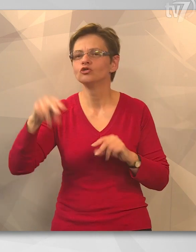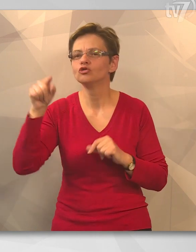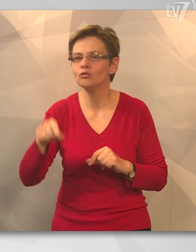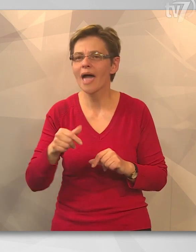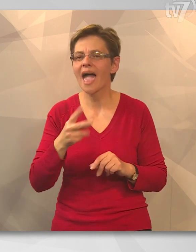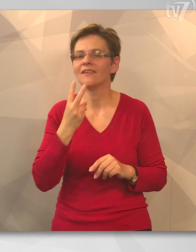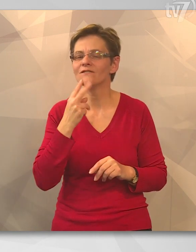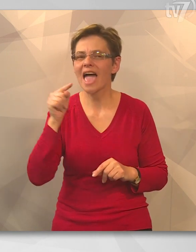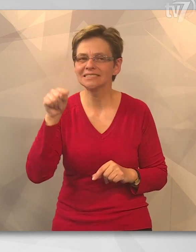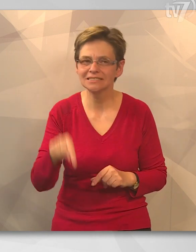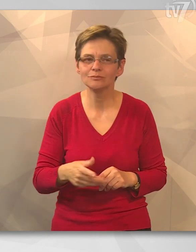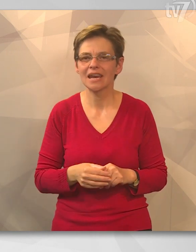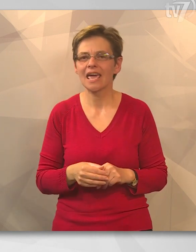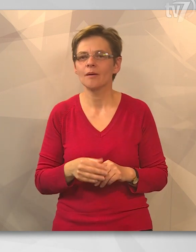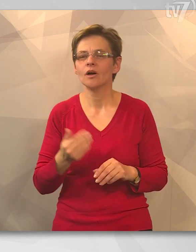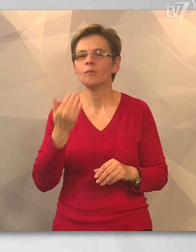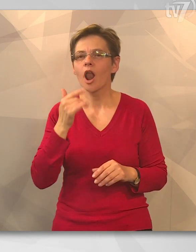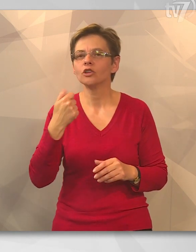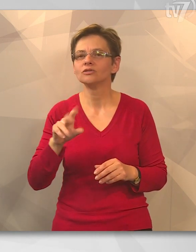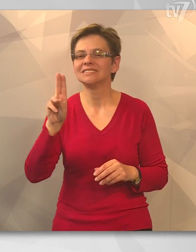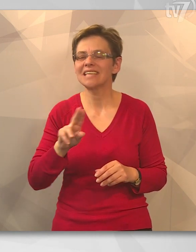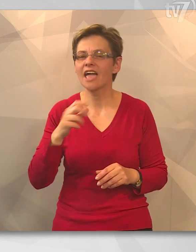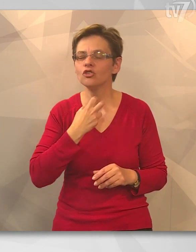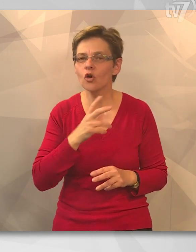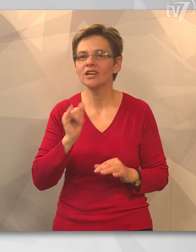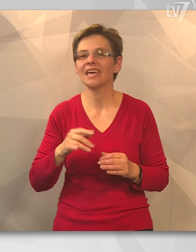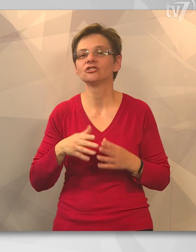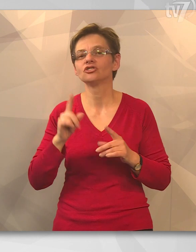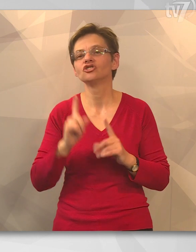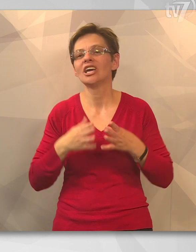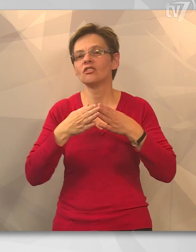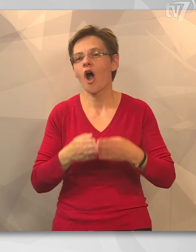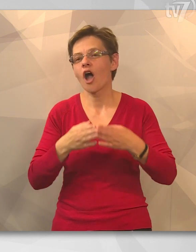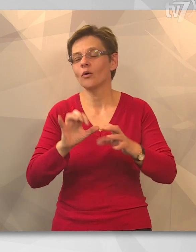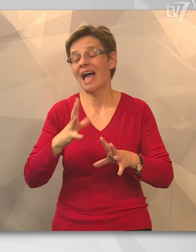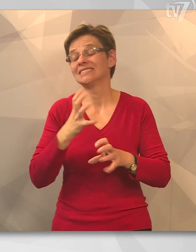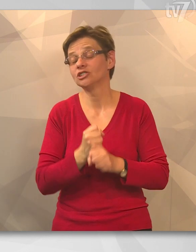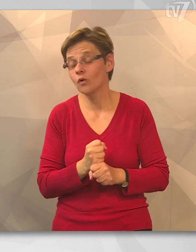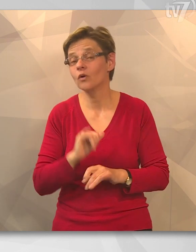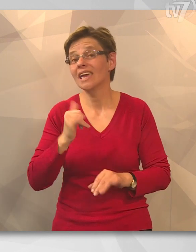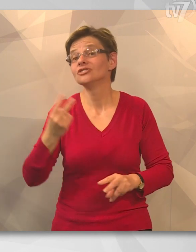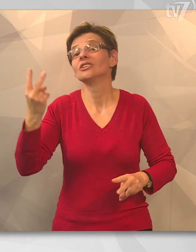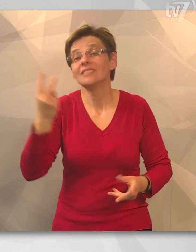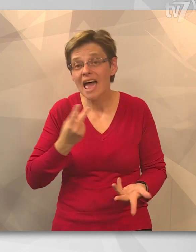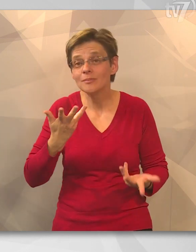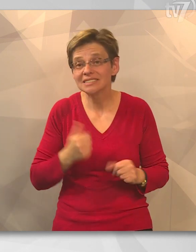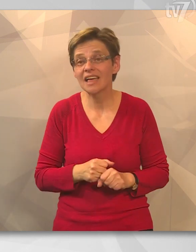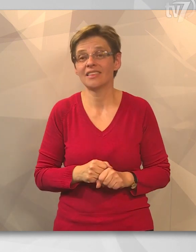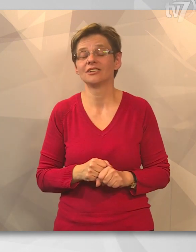Sümegre, Feszprémbe, Balatonszentgyöldre, illetve sétahajókázni is fogunk. És